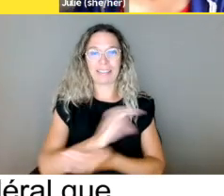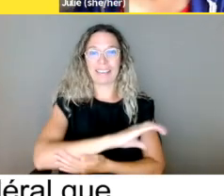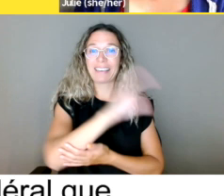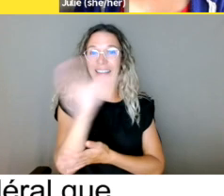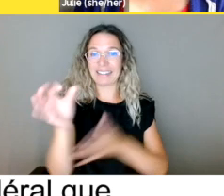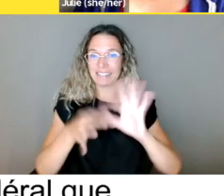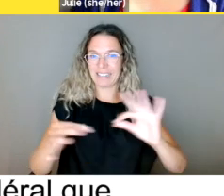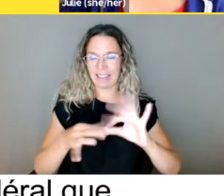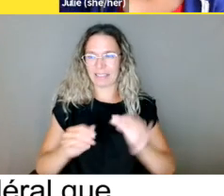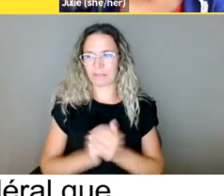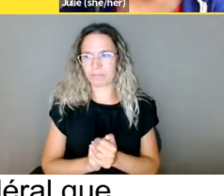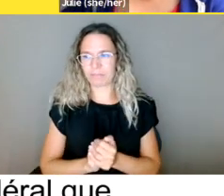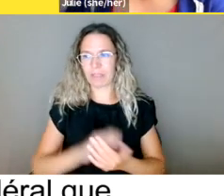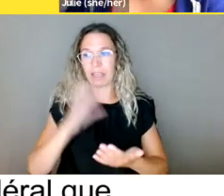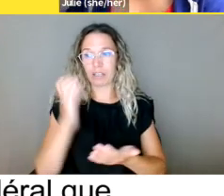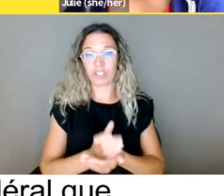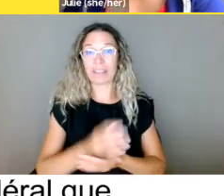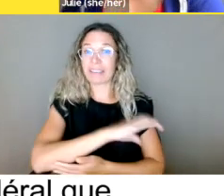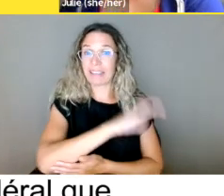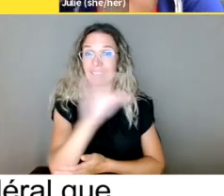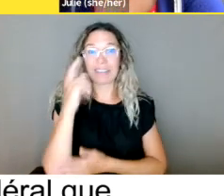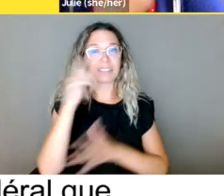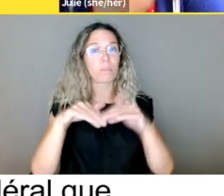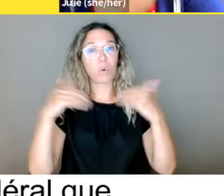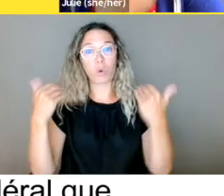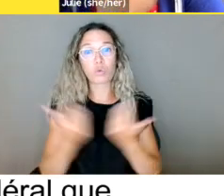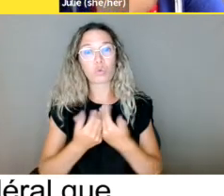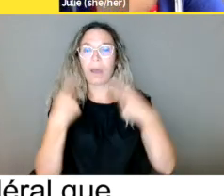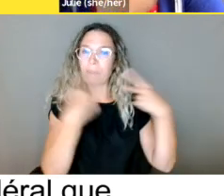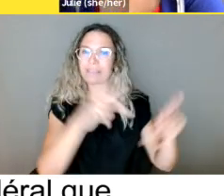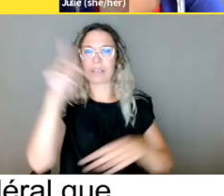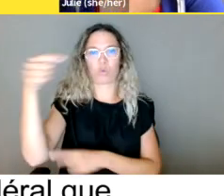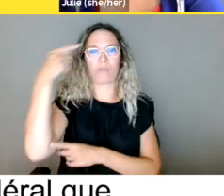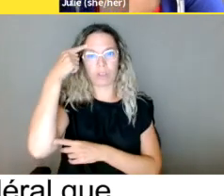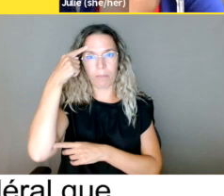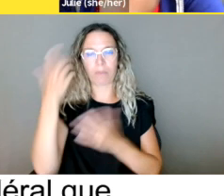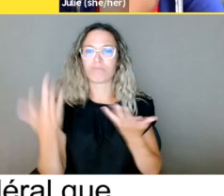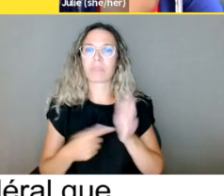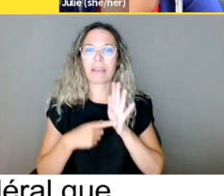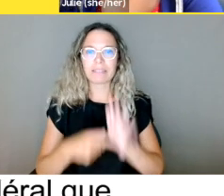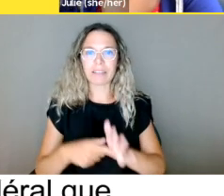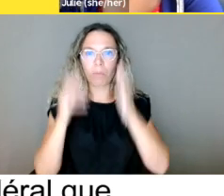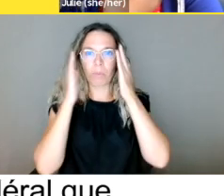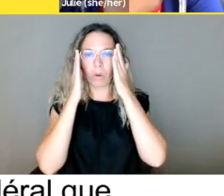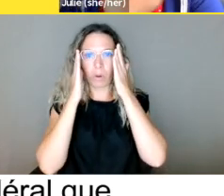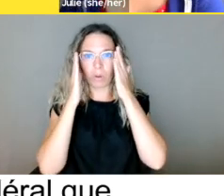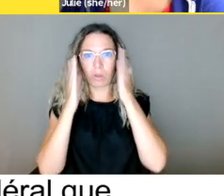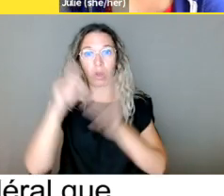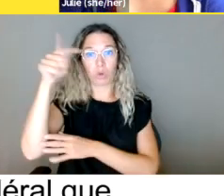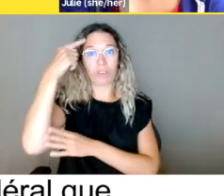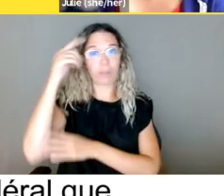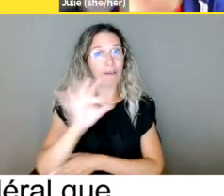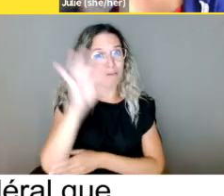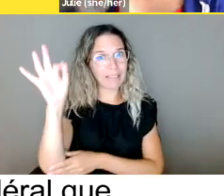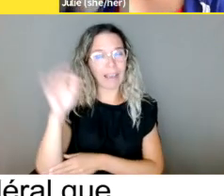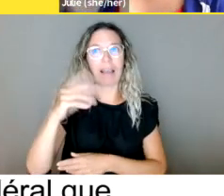Pourquoi? Je vais vous expliquer un petit peu plus tard pourquoi. On va commencer premièrement avec la Charte canadienne. Donc, la